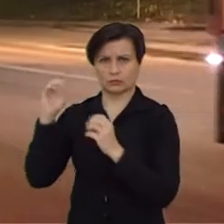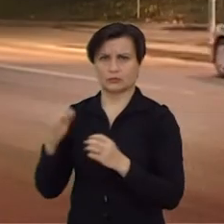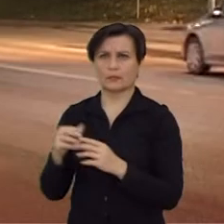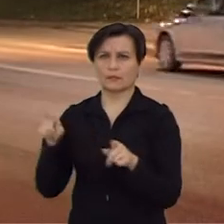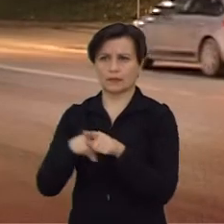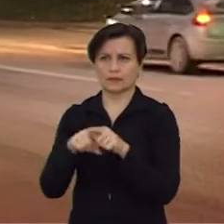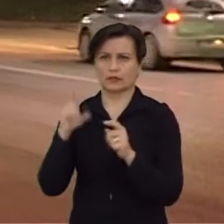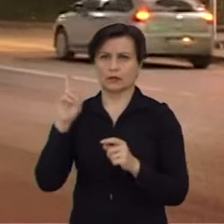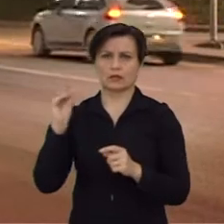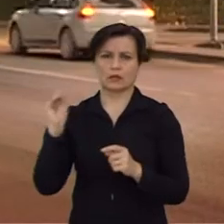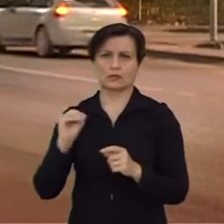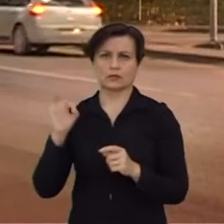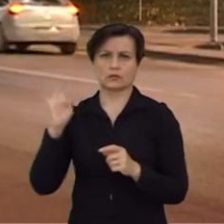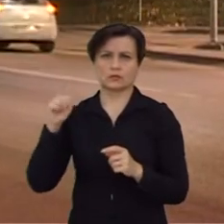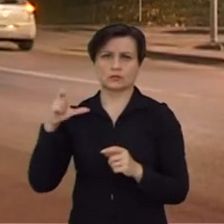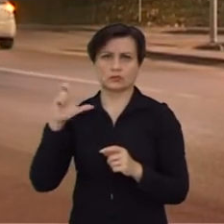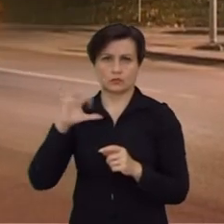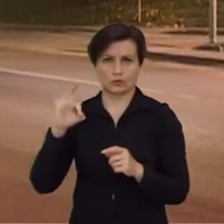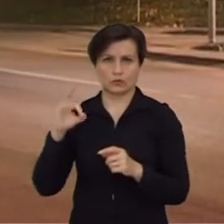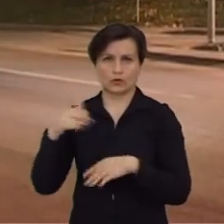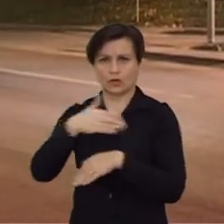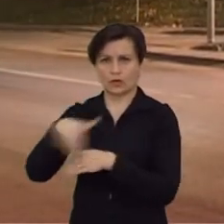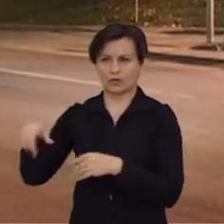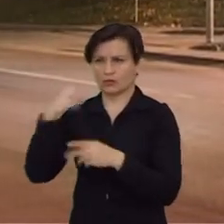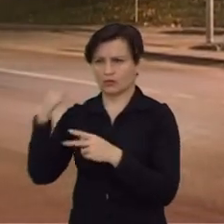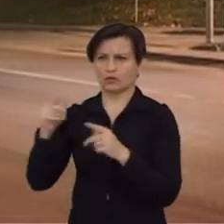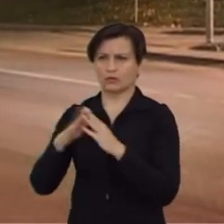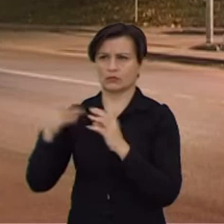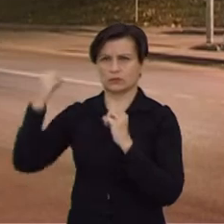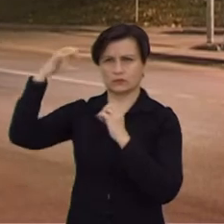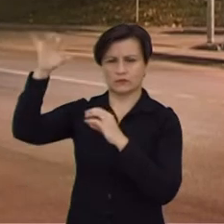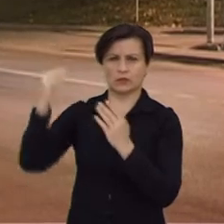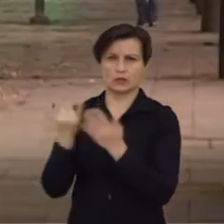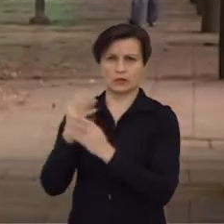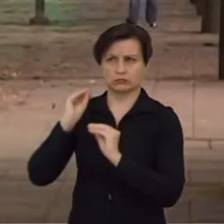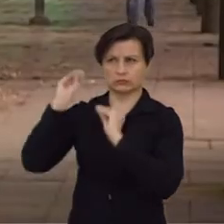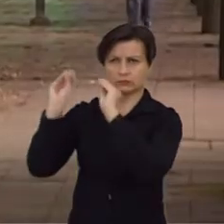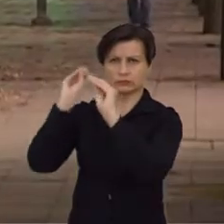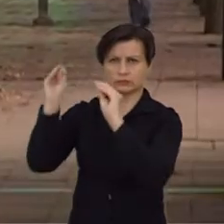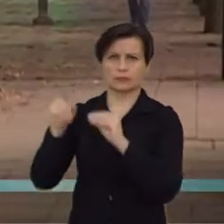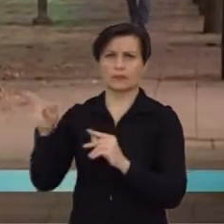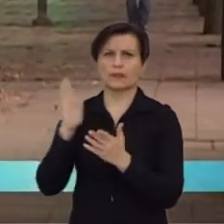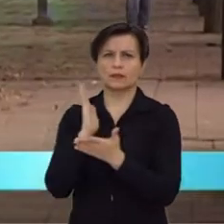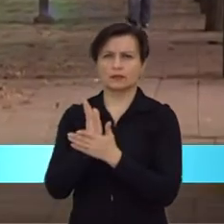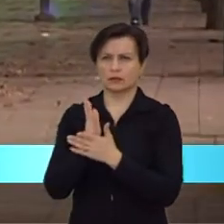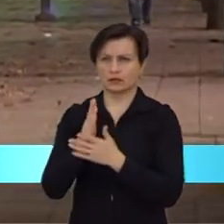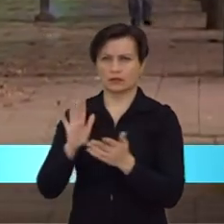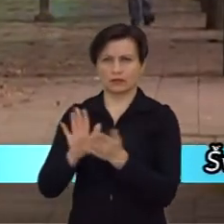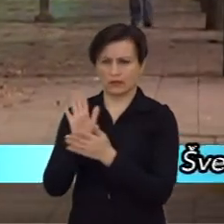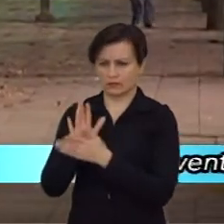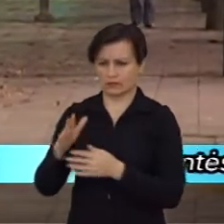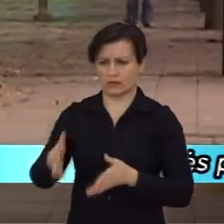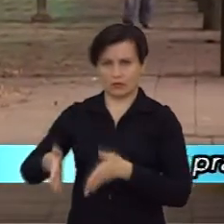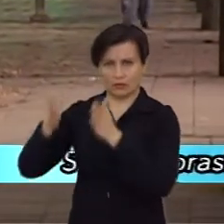Aišku, dar Kestučių gatvėje taip pat yra esam vienoje vietoje, kur irgi reikia šviestuvą atgaivinti. vien dėl to, kad ten yra nemaža konteinerių,